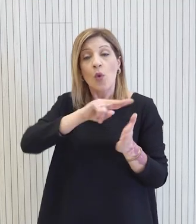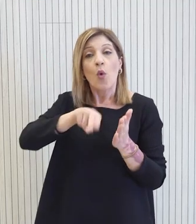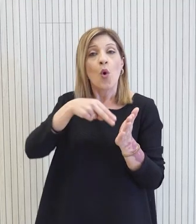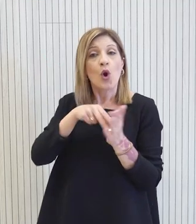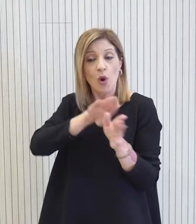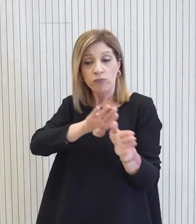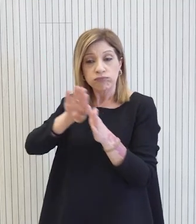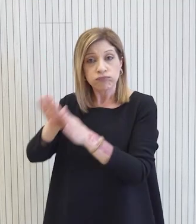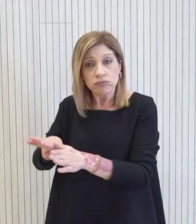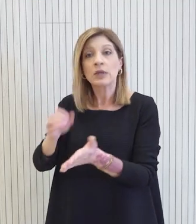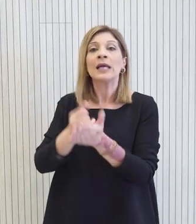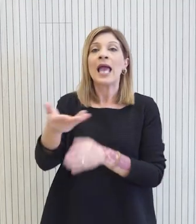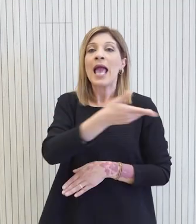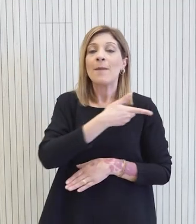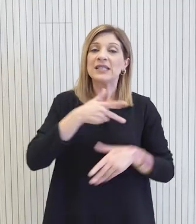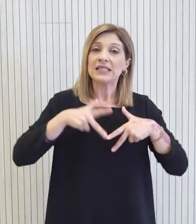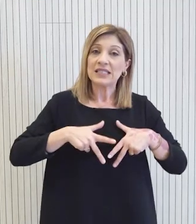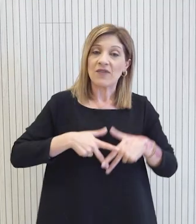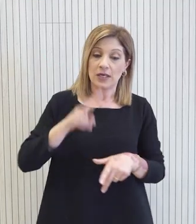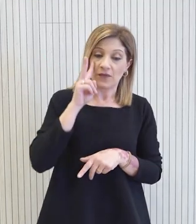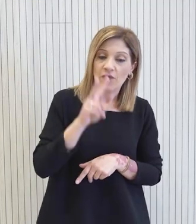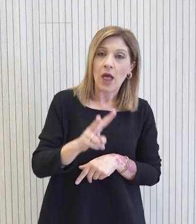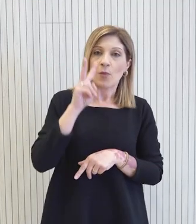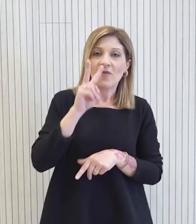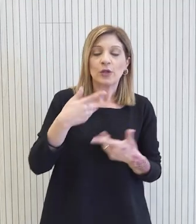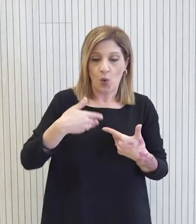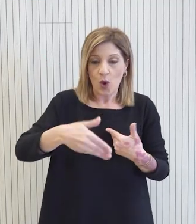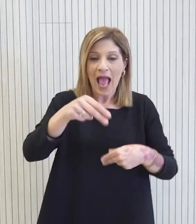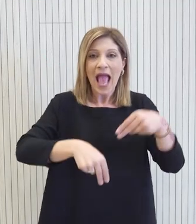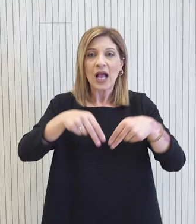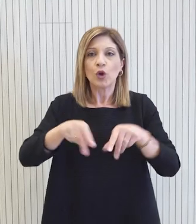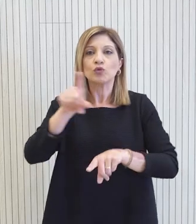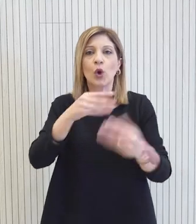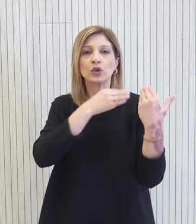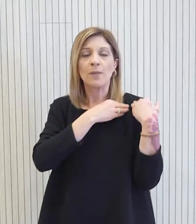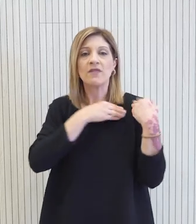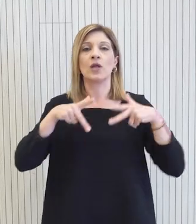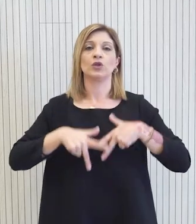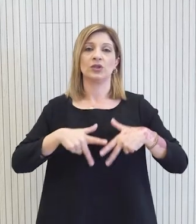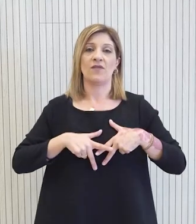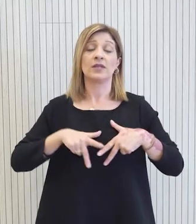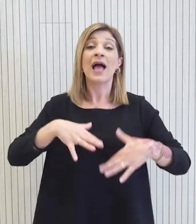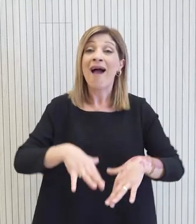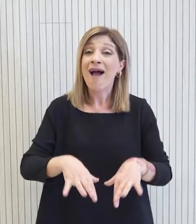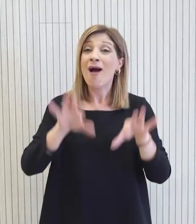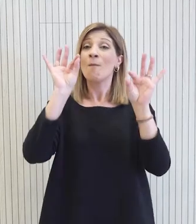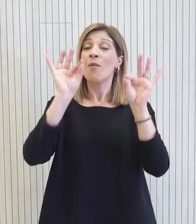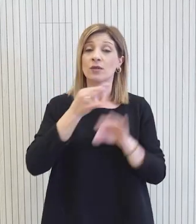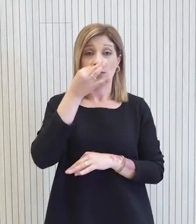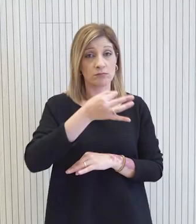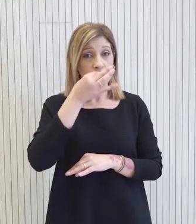εποπτικό ρόλο να συνδράμεις αυτές τις προσπάθειες από την πρώτη μέρα και από την πρώτη στιγμή σας θυμίζω και τις